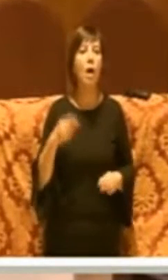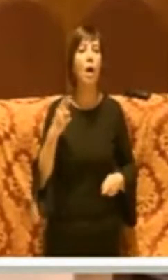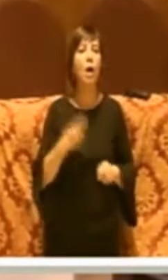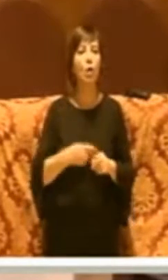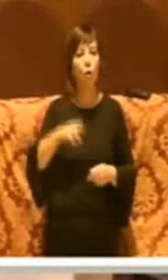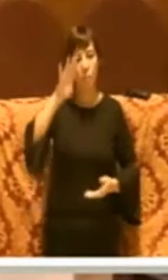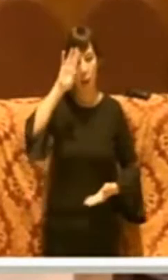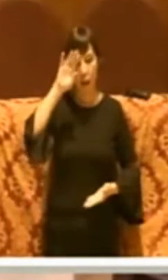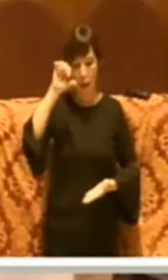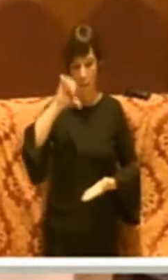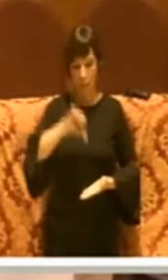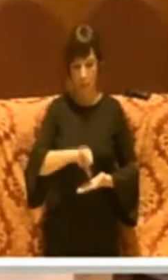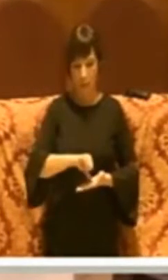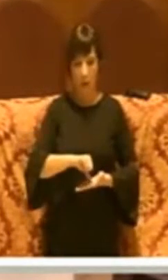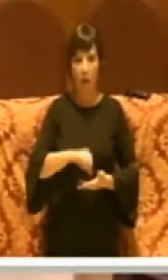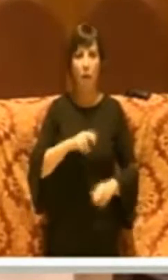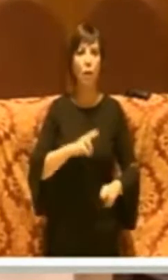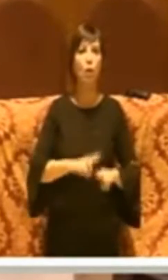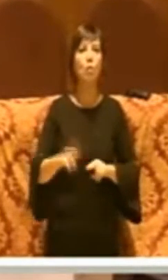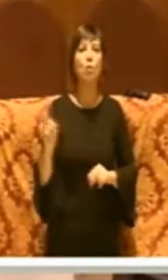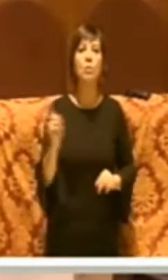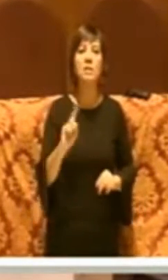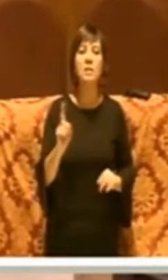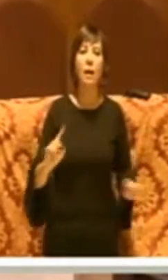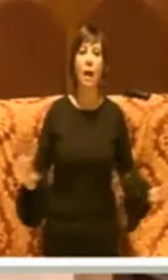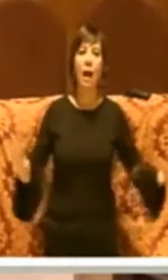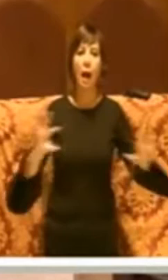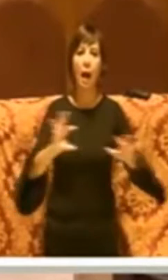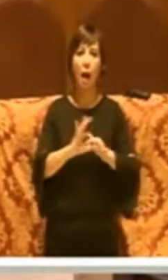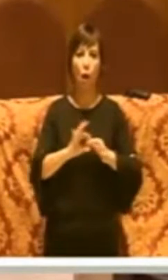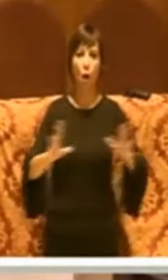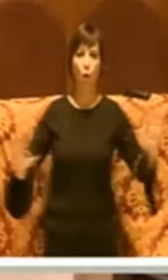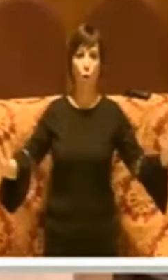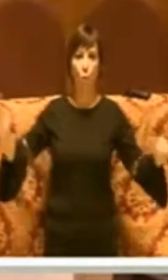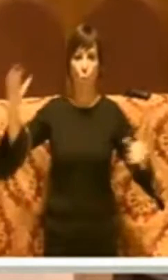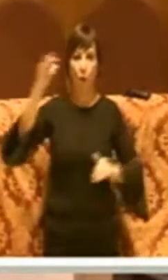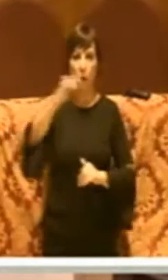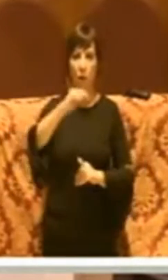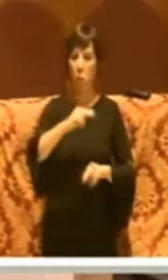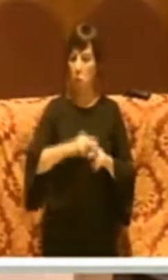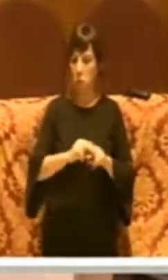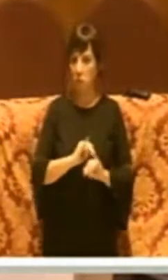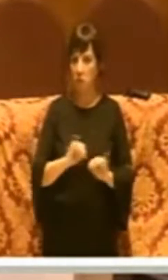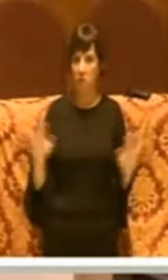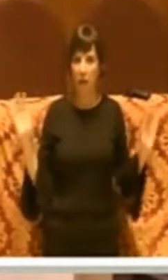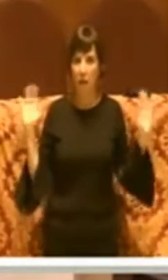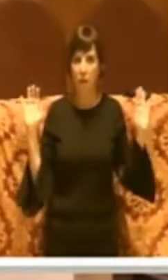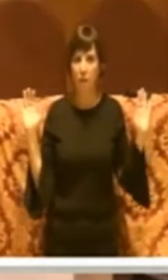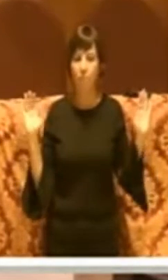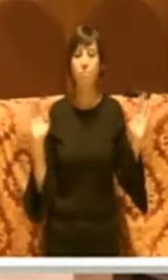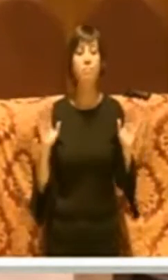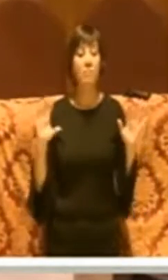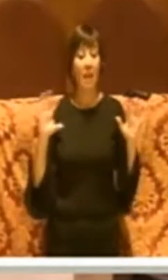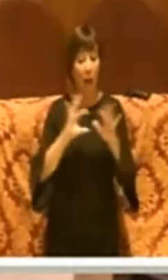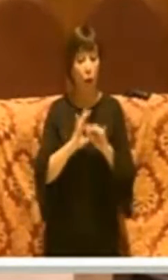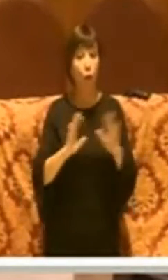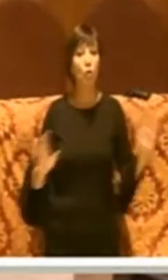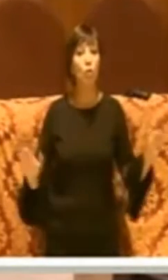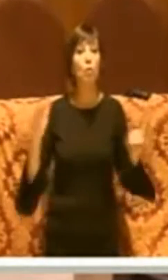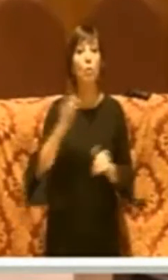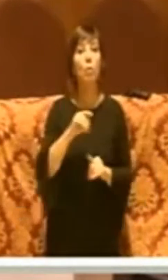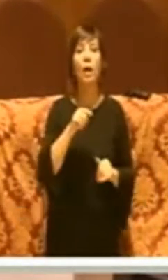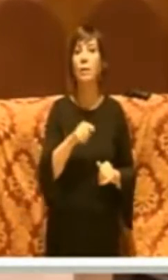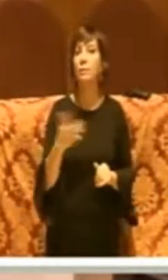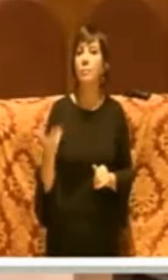Capitale non usasse l'accordo quadro. Ebbene,'accordo quadro è un istituto